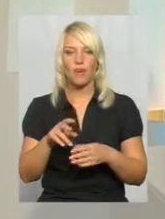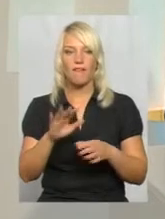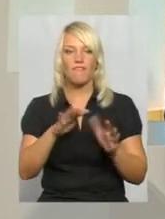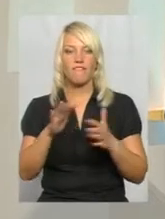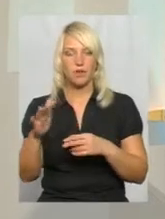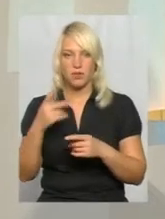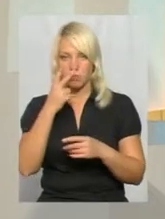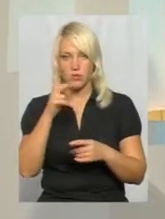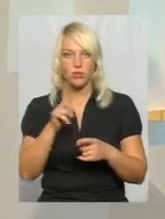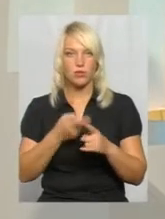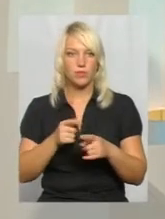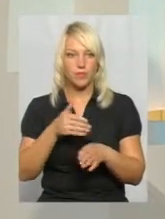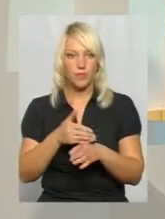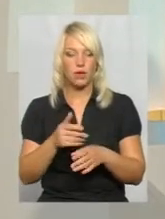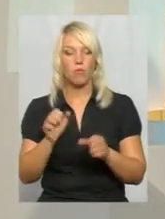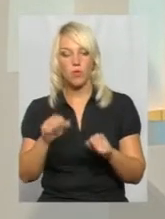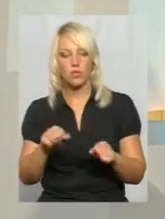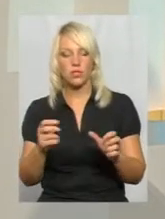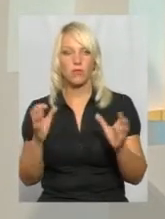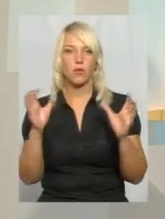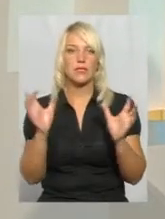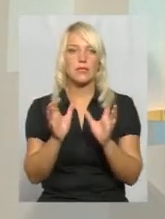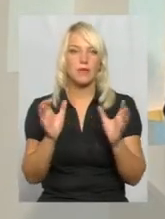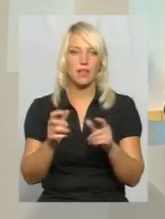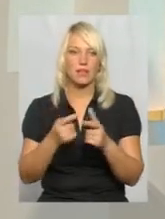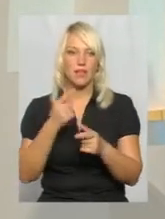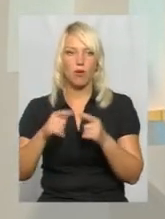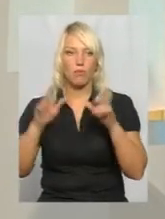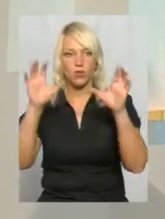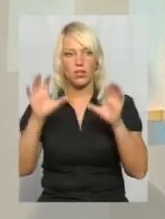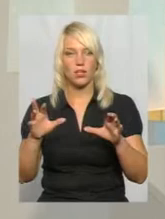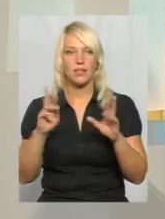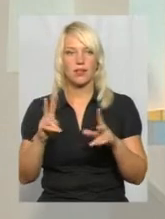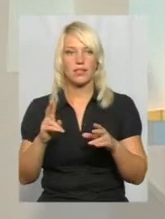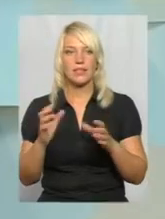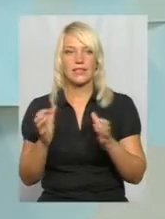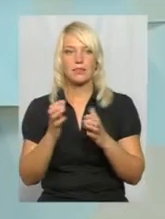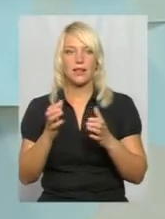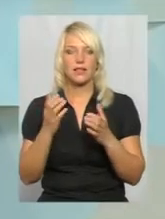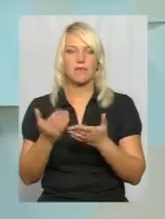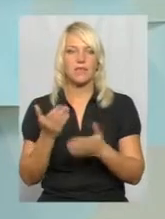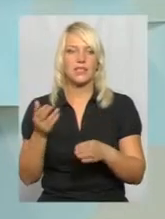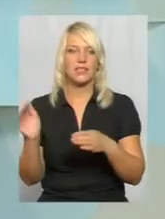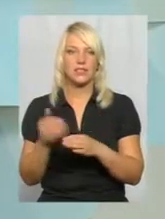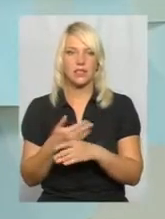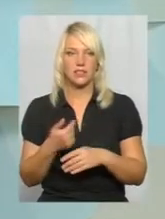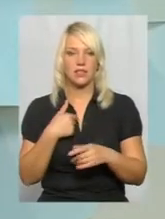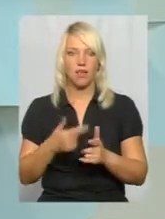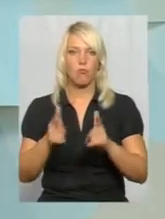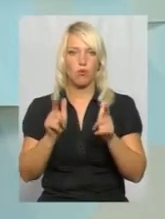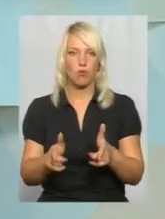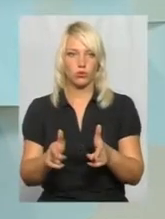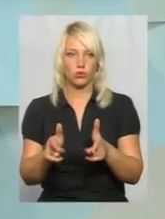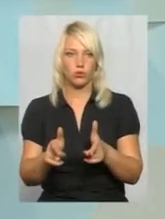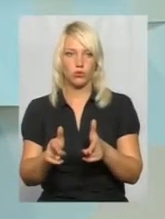Можливо, якимось чином їх зберегти або узаконити, якось вберегти від знесення? Ну, я погоджуюсь